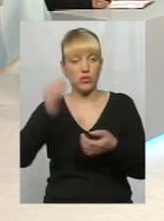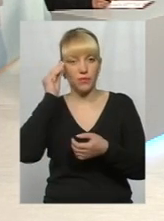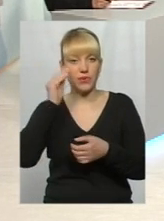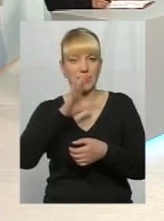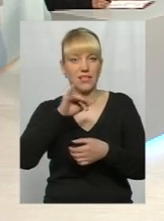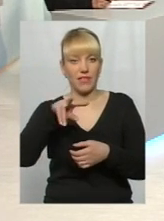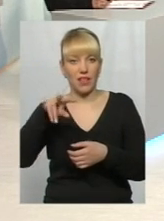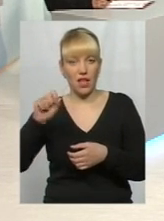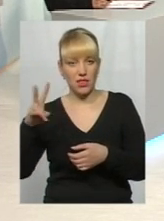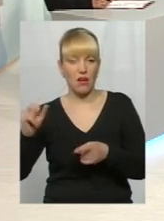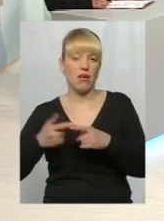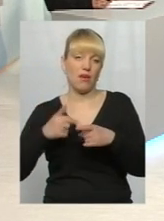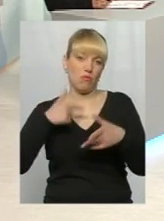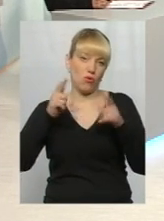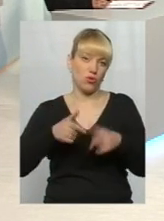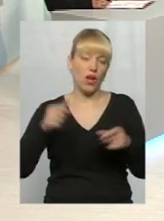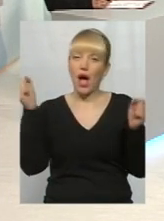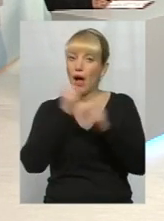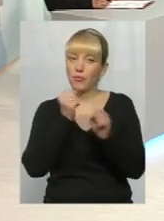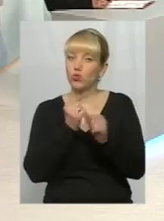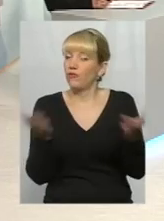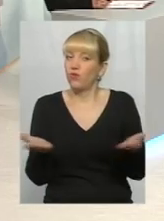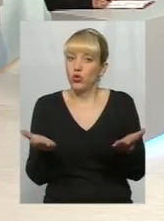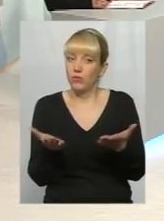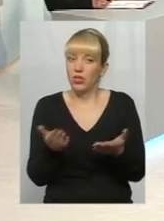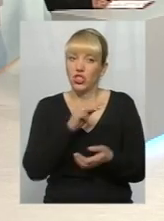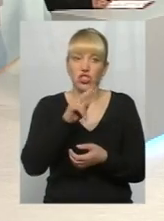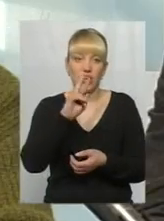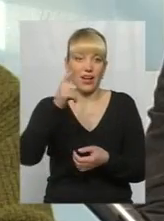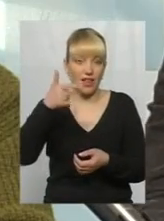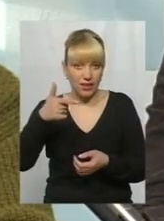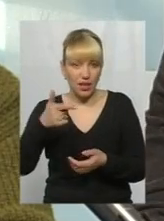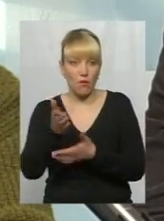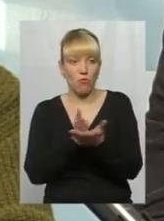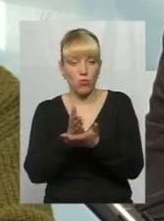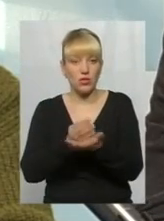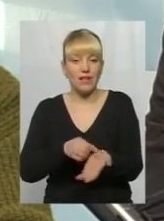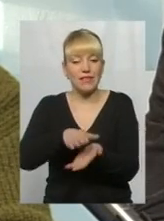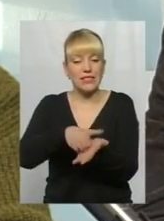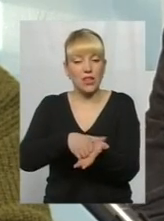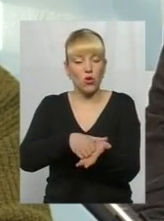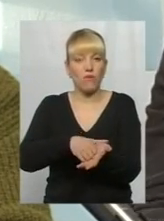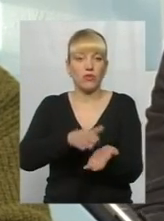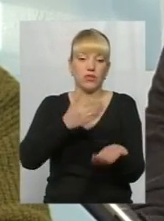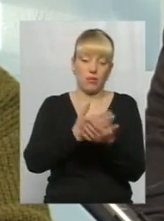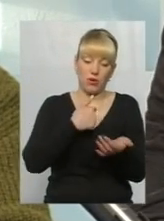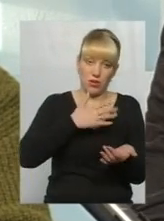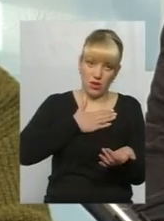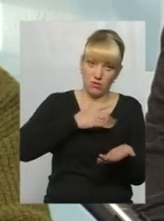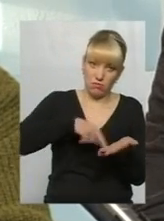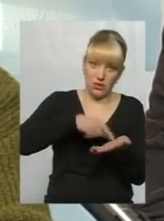Світлани, я погоджуюся. Абсурд в чому полягає? Житлово-комунальні послуги встановлюються в місті Хмельницькому, Києвом, наприклад, Теплокомуненер. О,